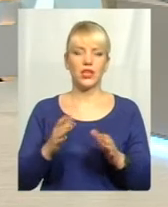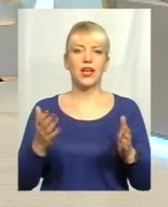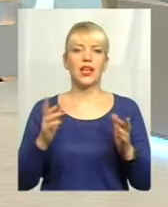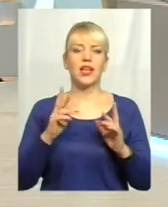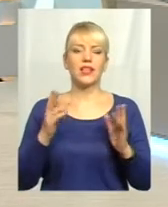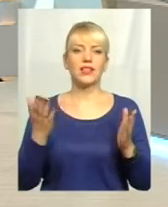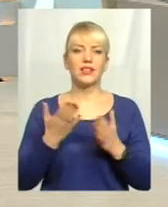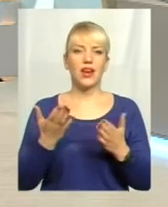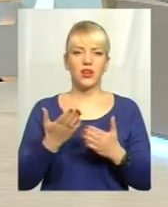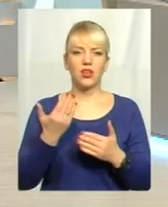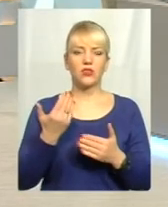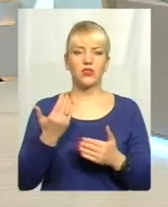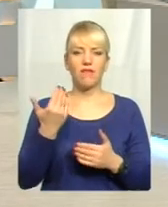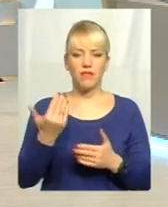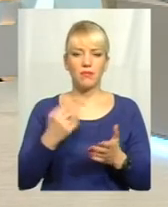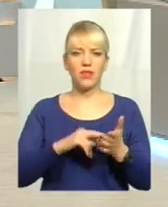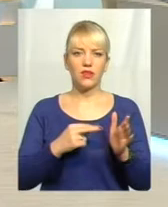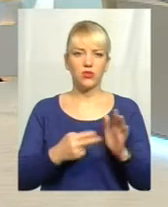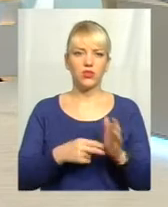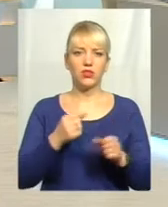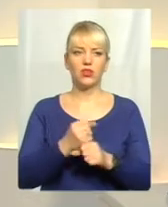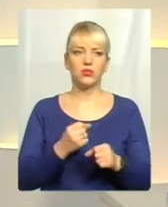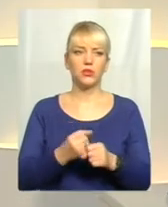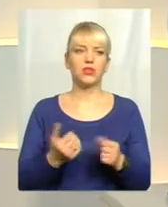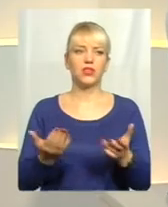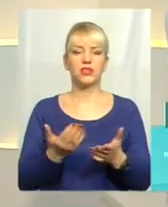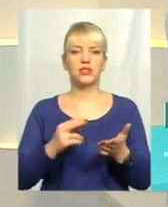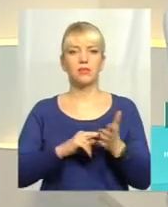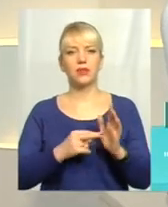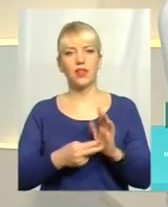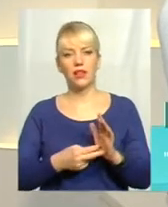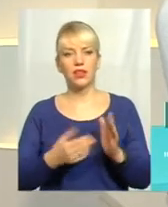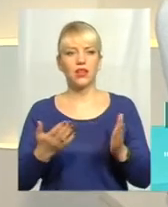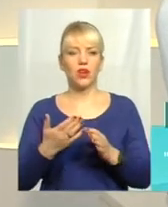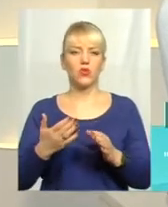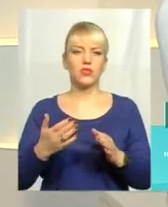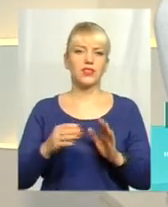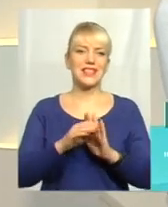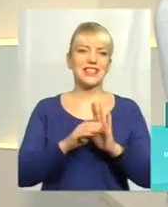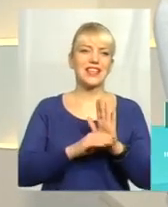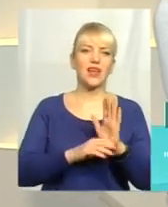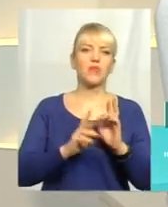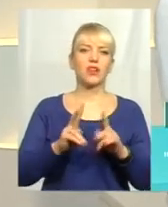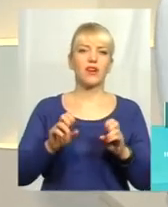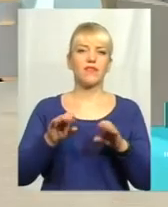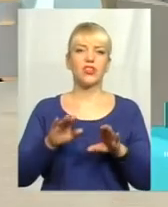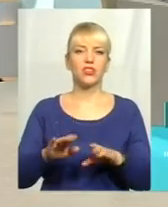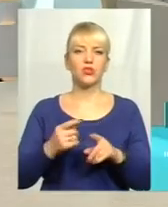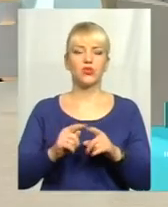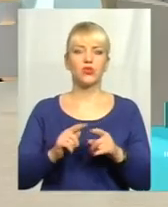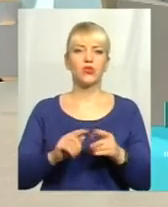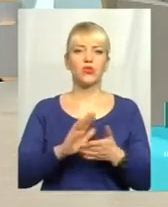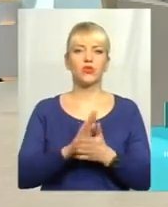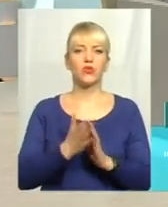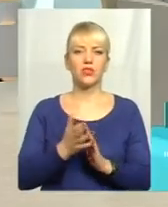Якось ви плануєте, розробляєте, можливо, якийсь план, якусь схему, як вирішувати цю ситуацію, бо напливно, очевидно,